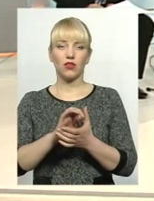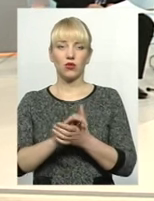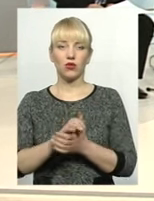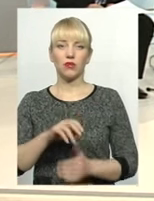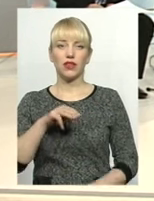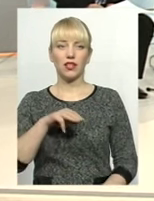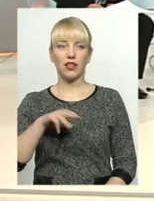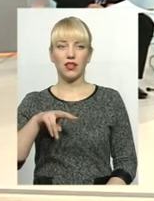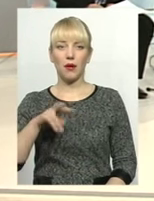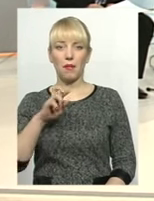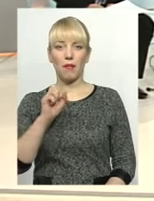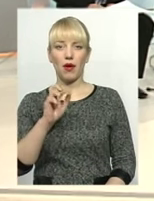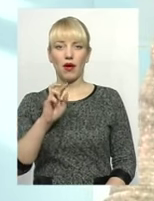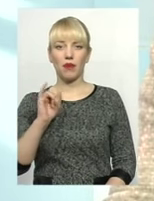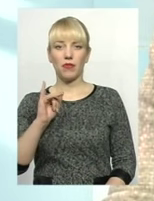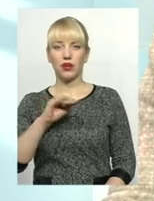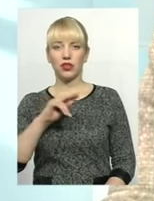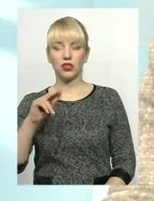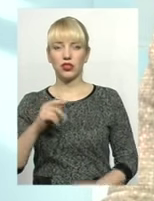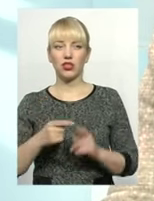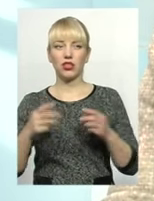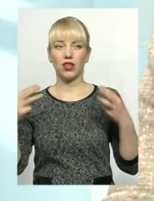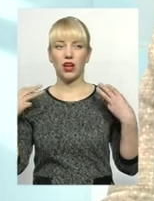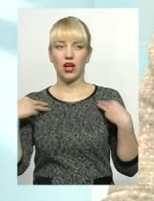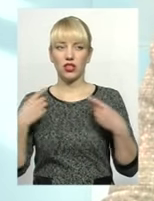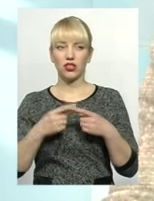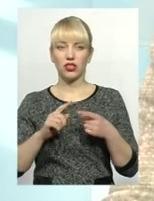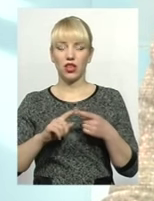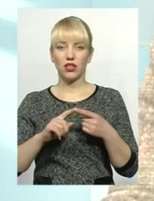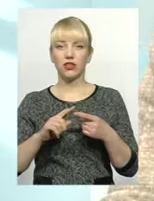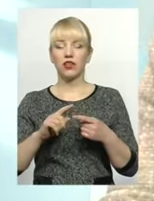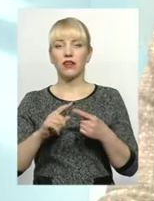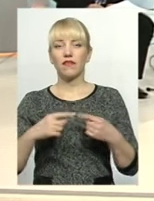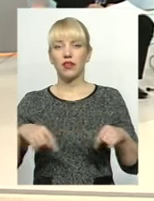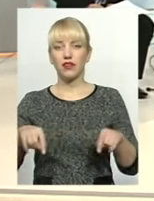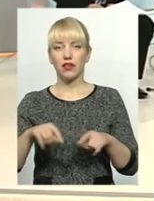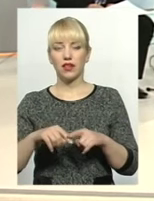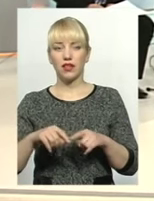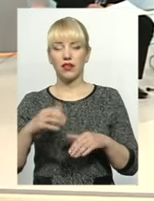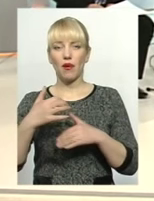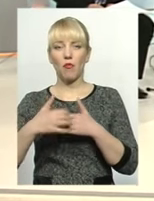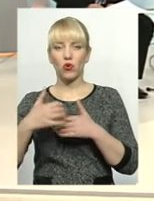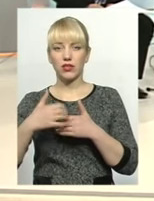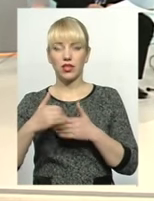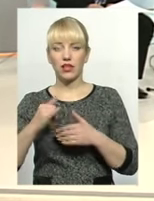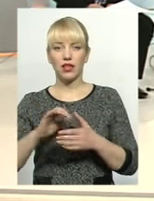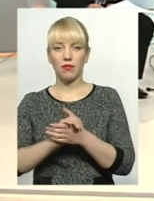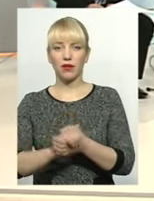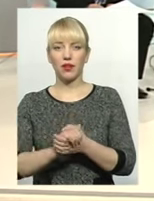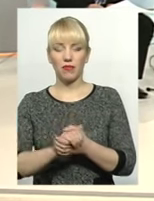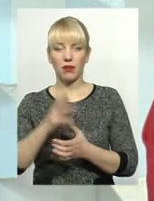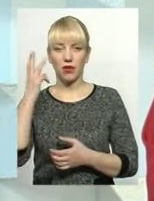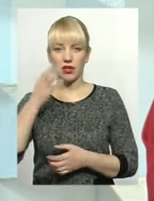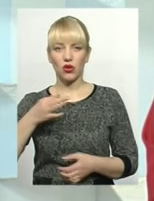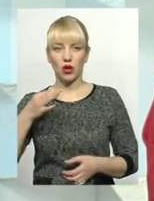Леонідівна Бабич, начальник відділення Національної служби посередництва і примирення в Хмельницькій області, Світлана Ігорівна Фіярська, начальник